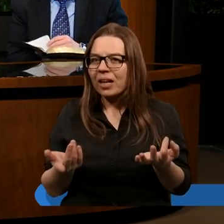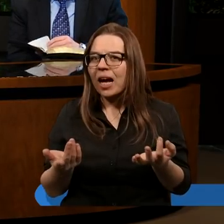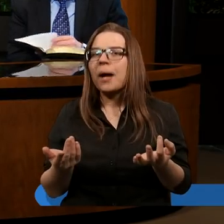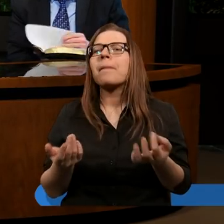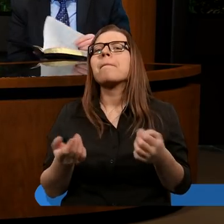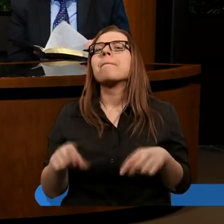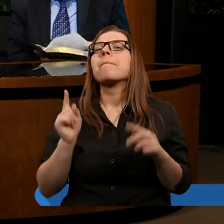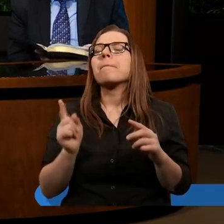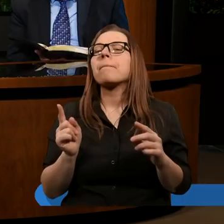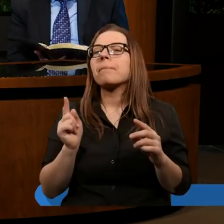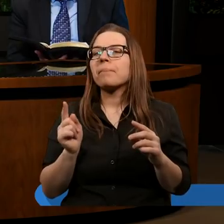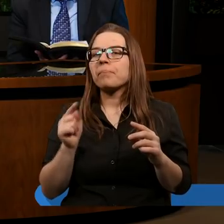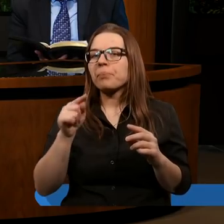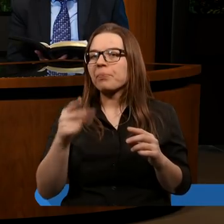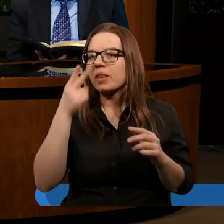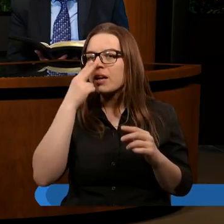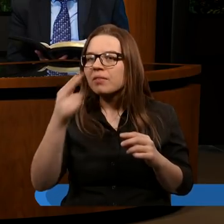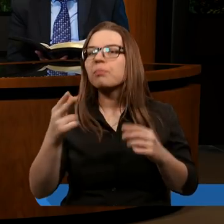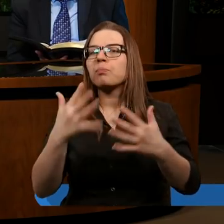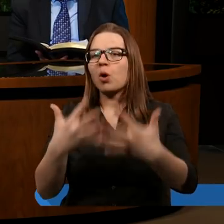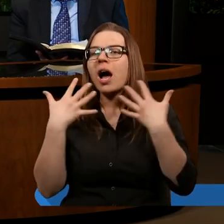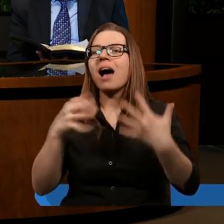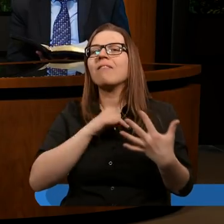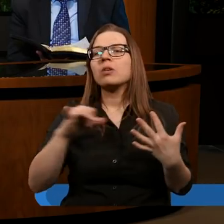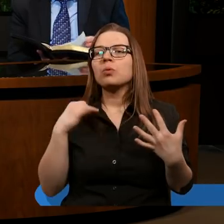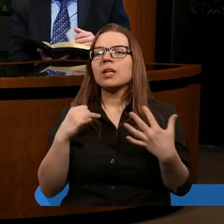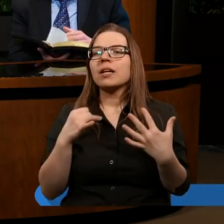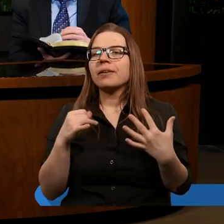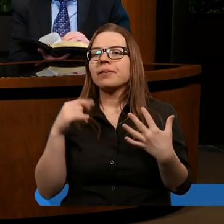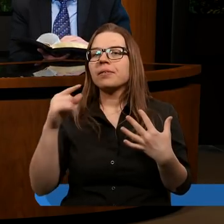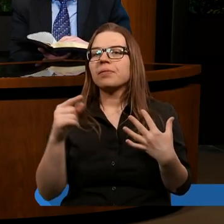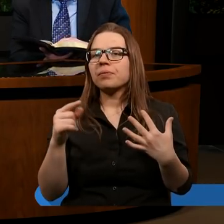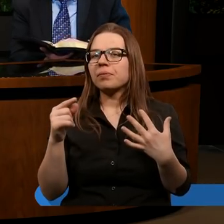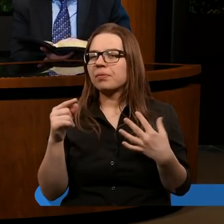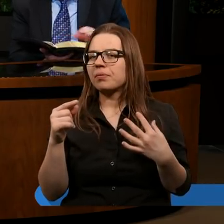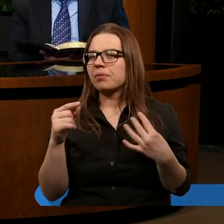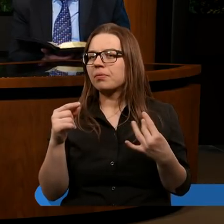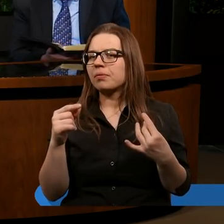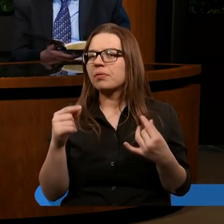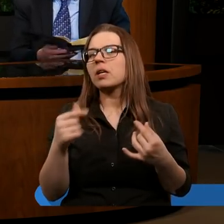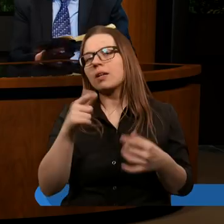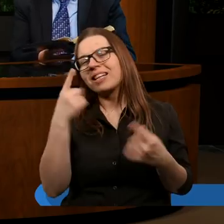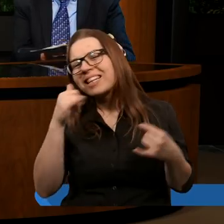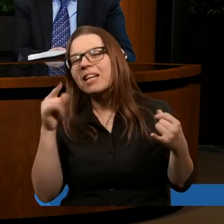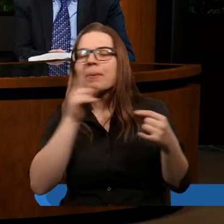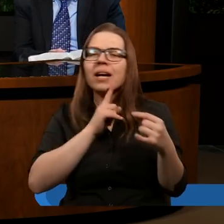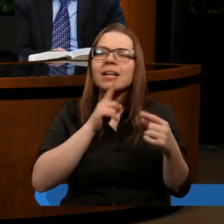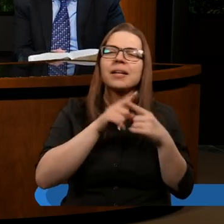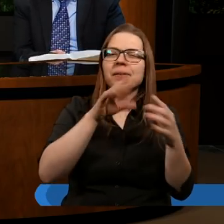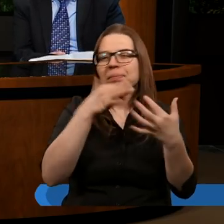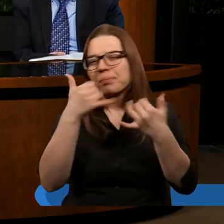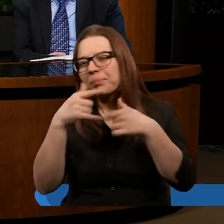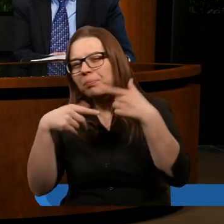Aż do tego momentu, gdy pojawił się Edyk Mediolański, który zrównywał chrześcijaństwo z innymi religiami i